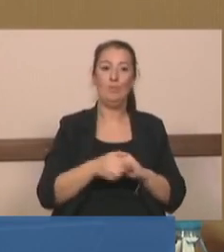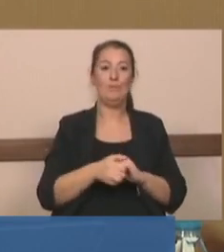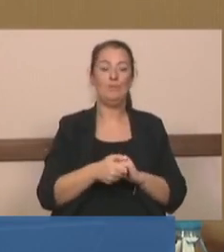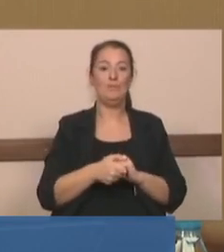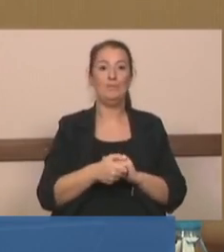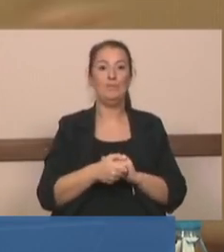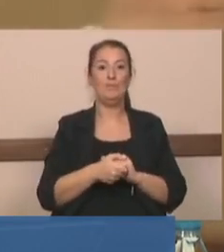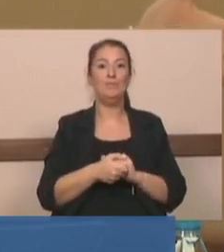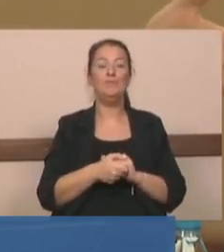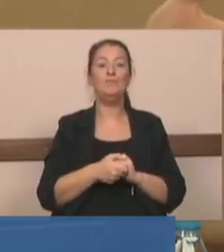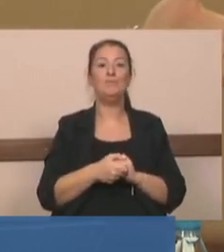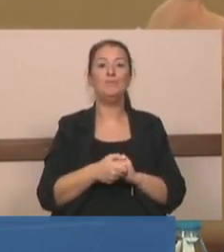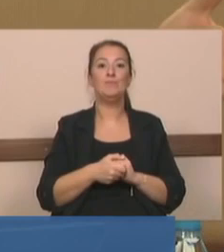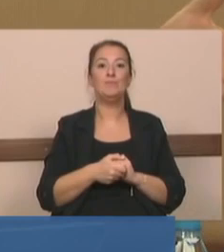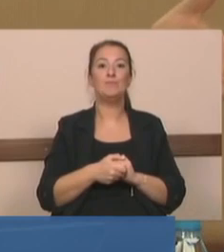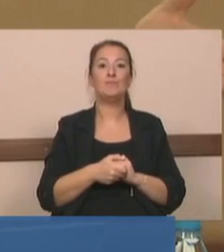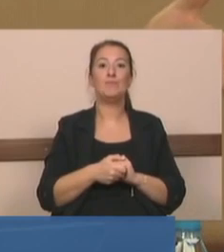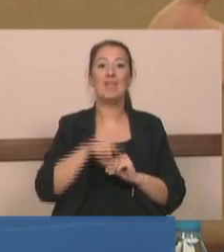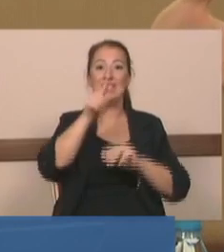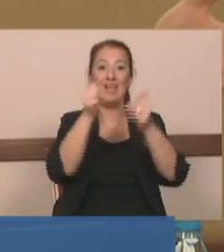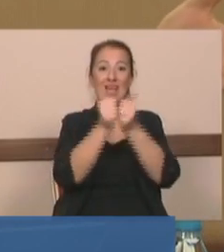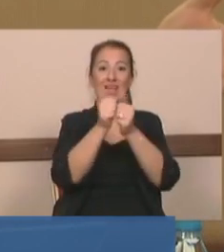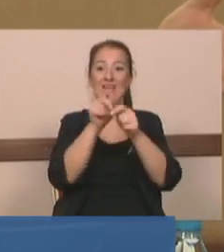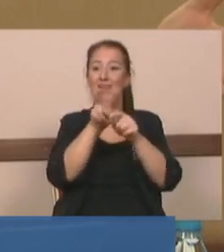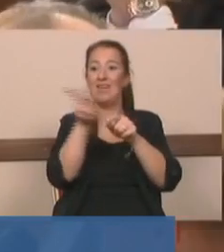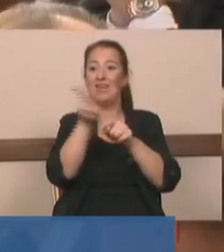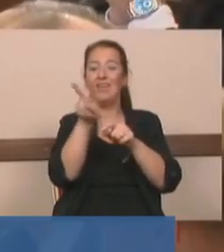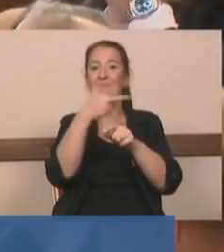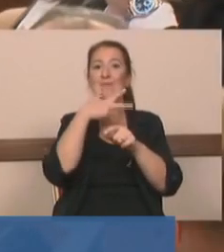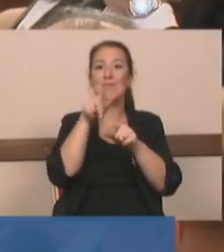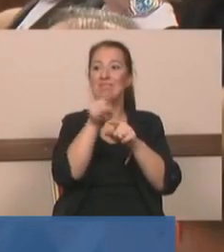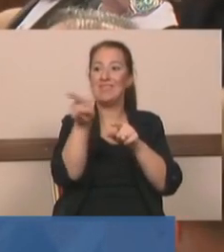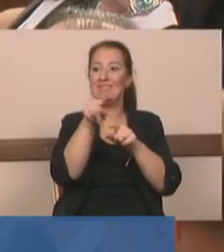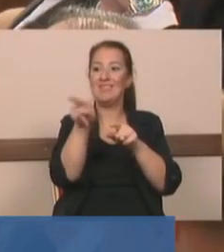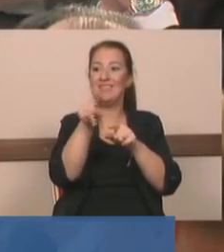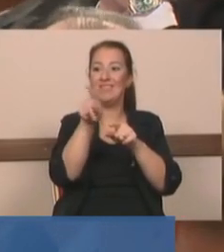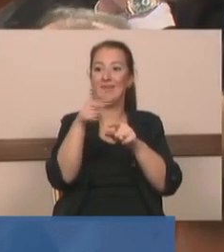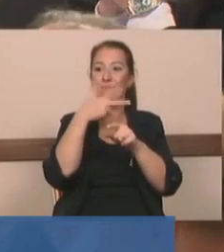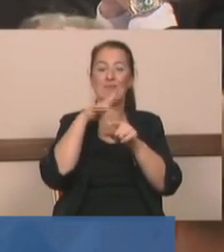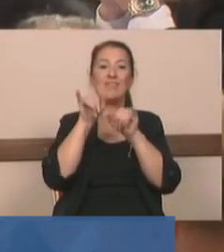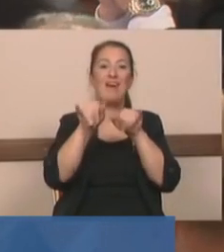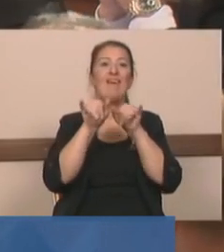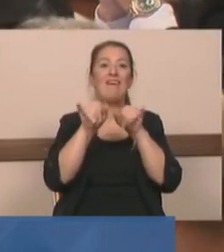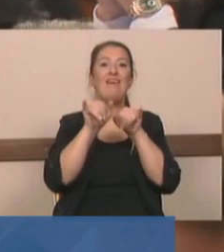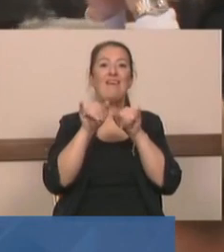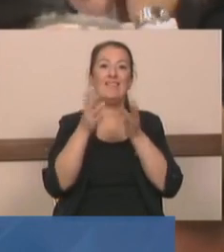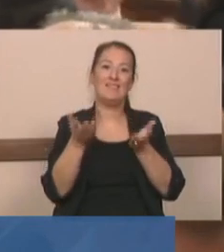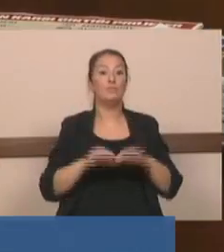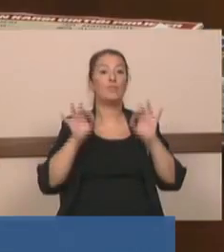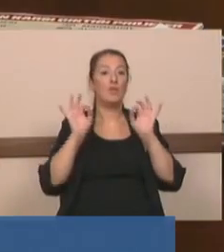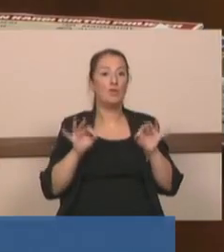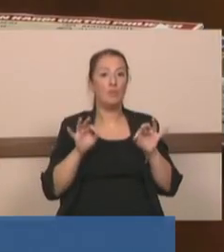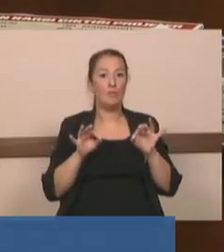Ama sen onun senin yanında oturacak sana benziyor. Bak söyleyeyim. Senin yanında oturan sana benziyor. Vallahi billahi.